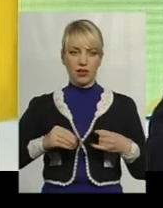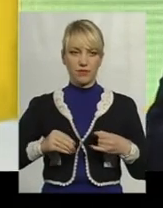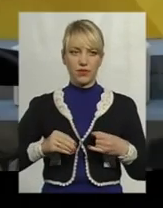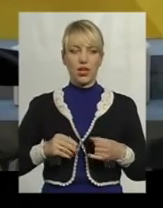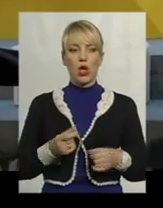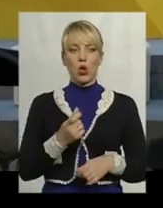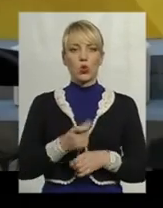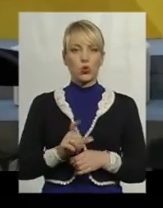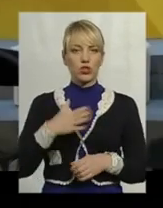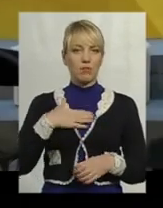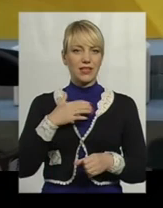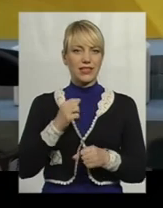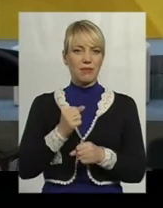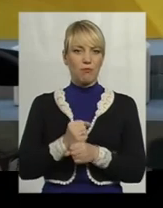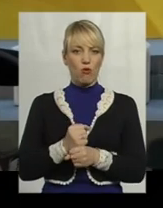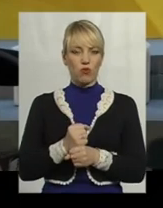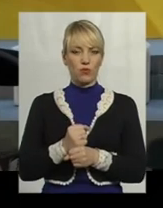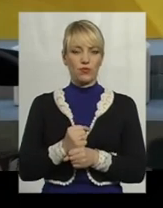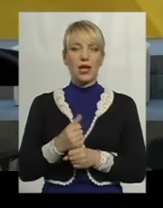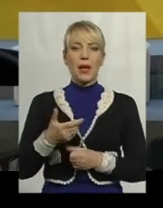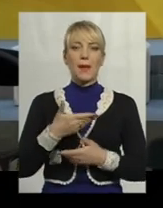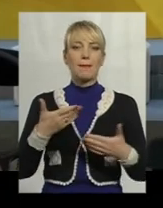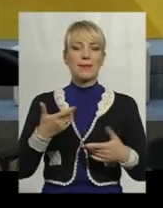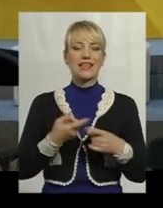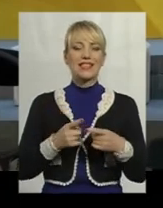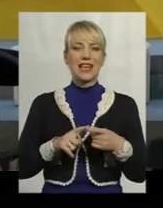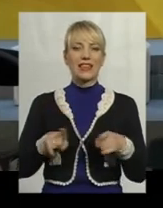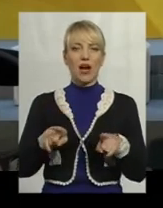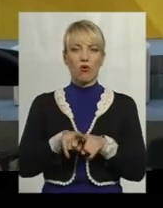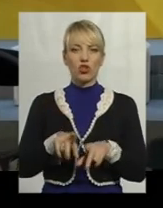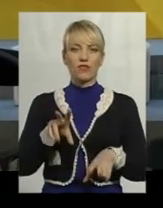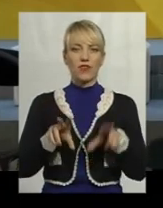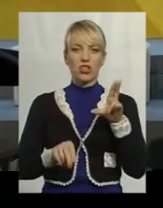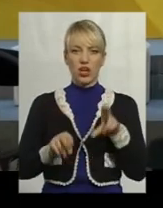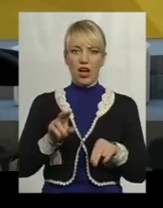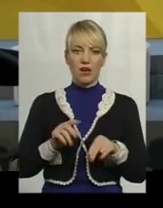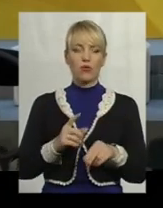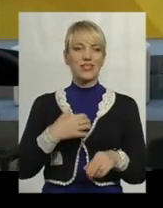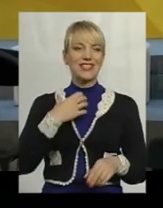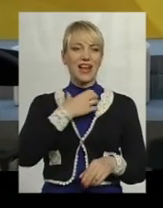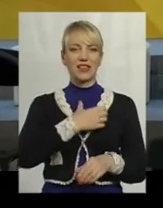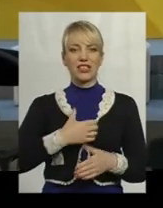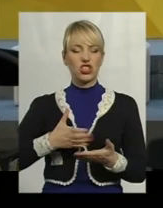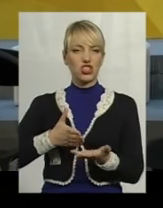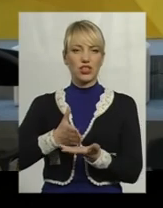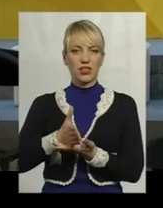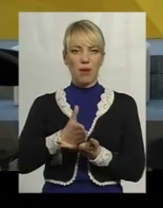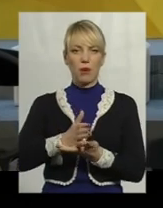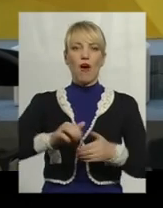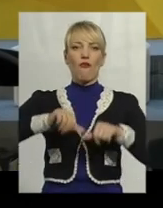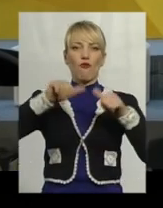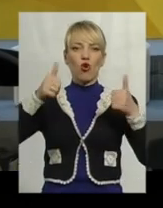Дуже принципово, і ми це також вважаємо одним із стратегічних напрямів, формувати в нашій